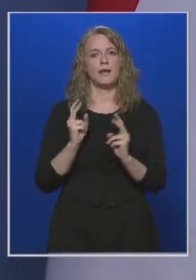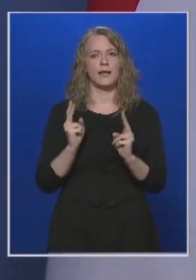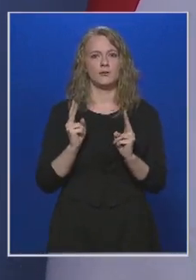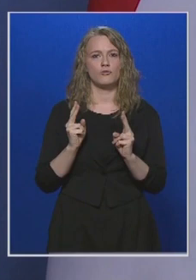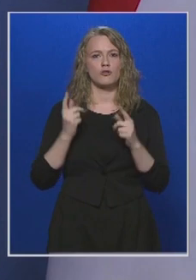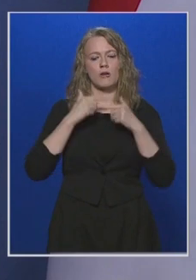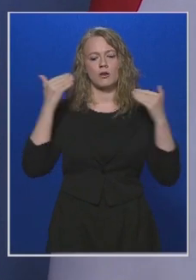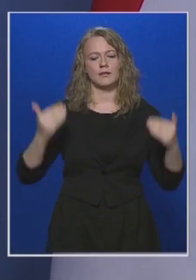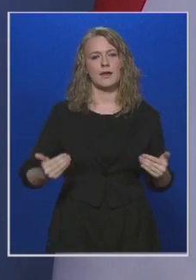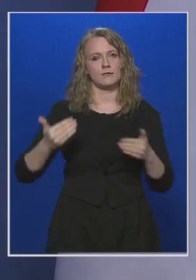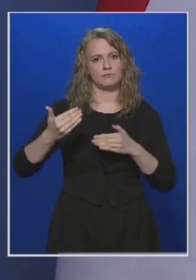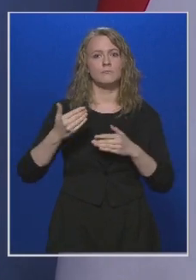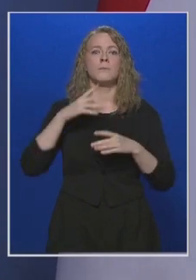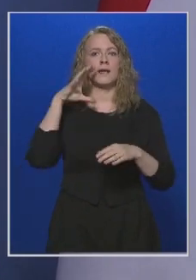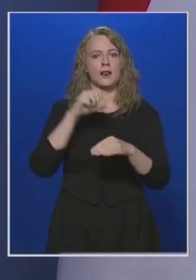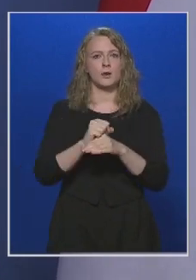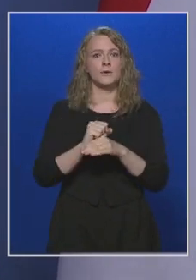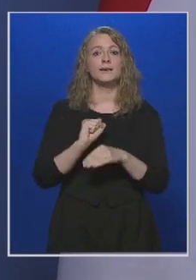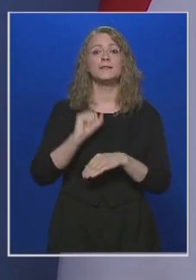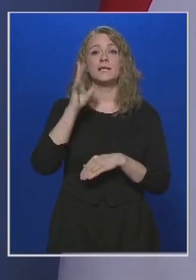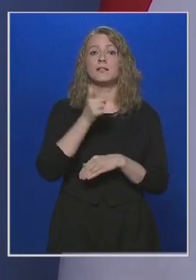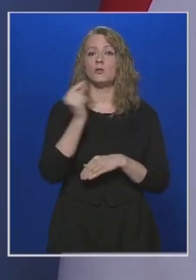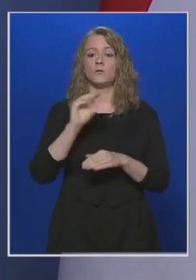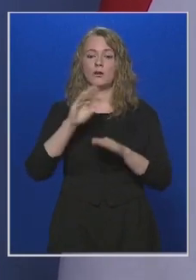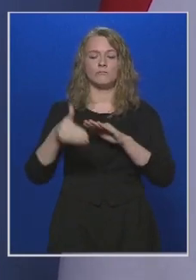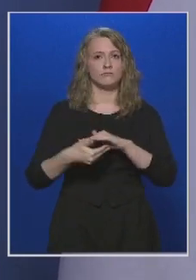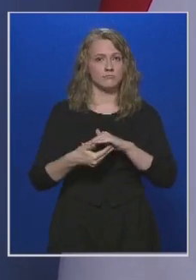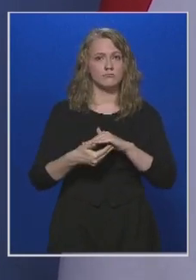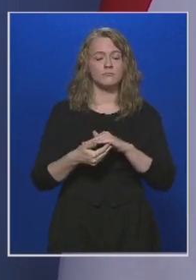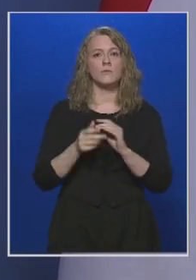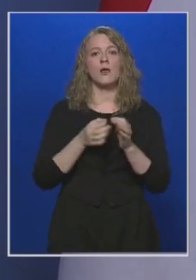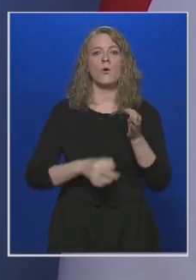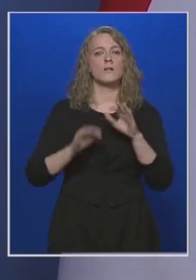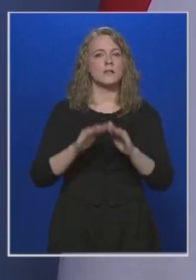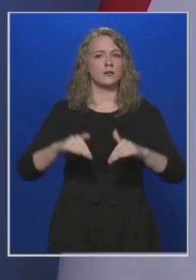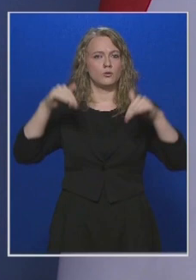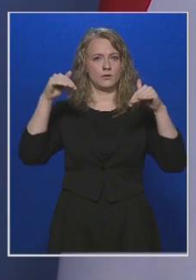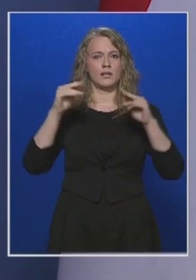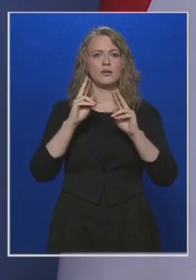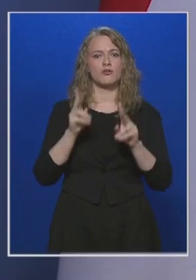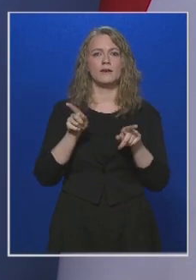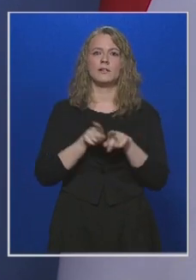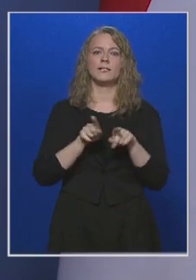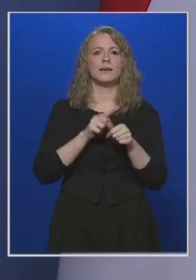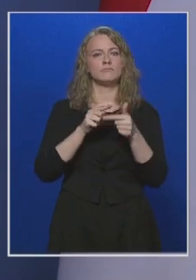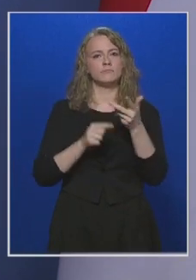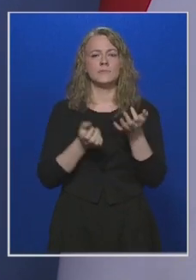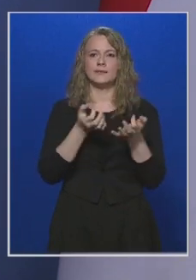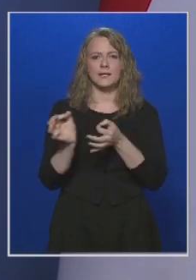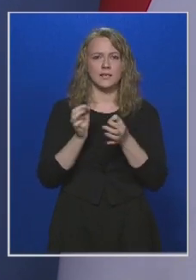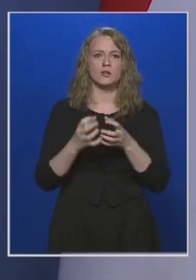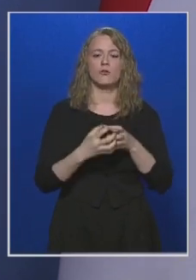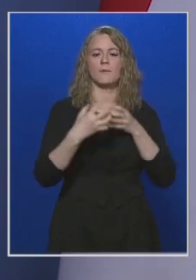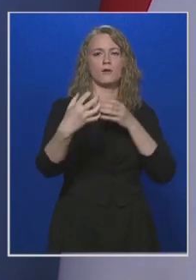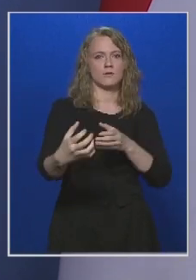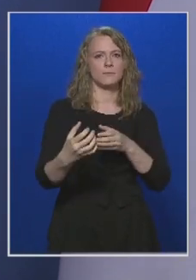hatáját megállapítsa, és a 15 nap elteltével viszont az országgyűlésnek kell ezeket az intézkedéseket meghosszabbítania. Az